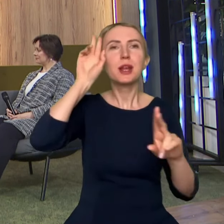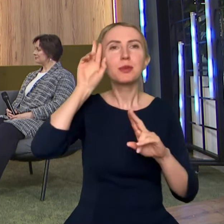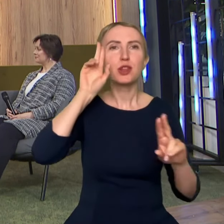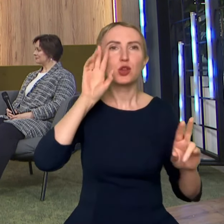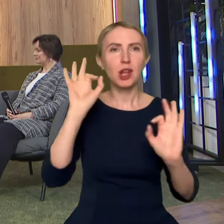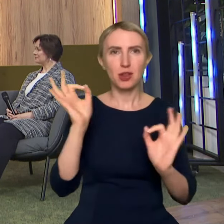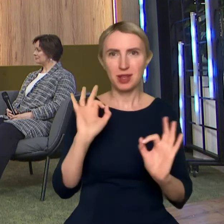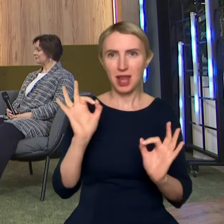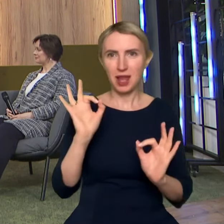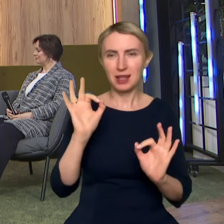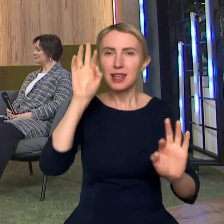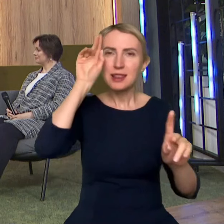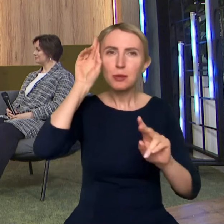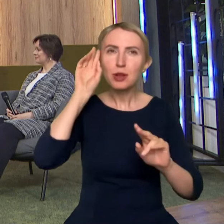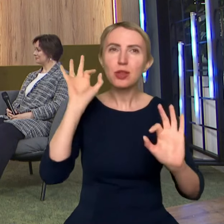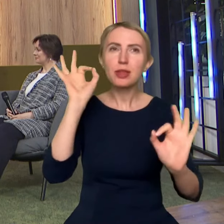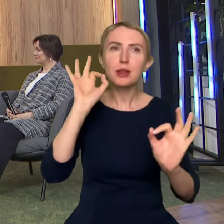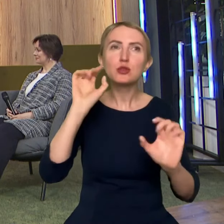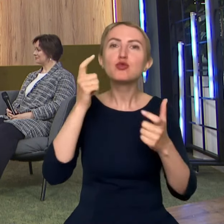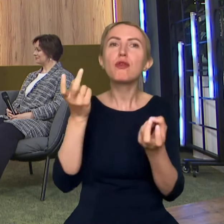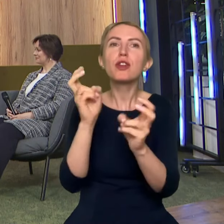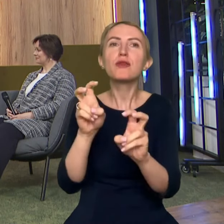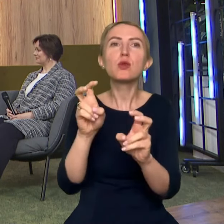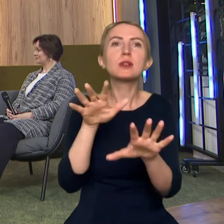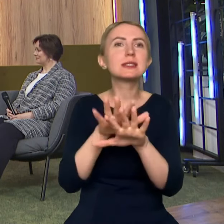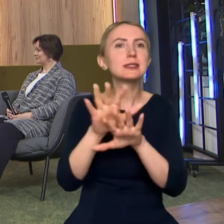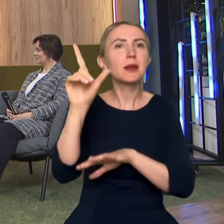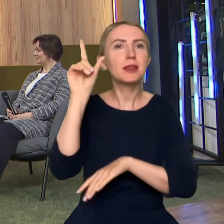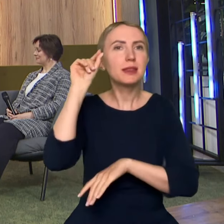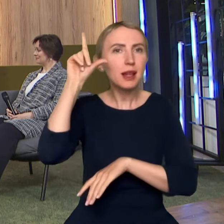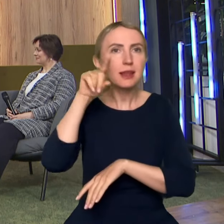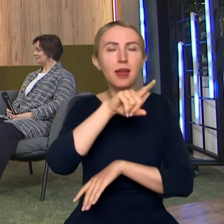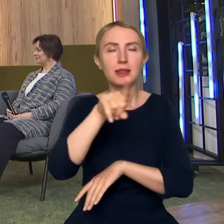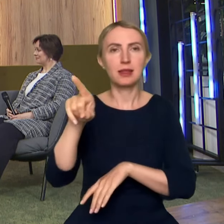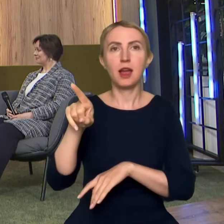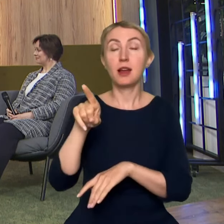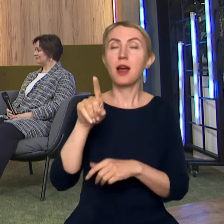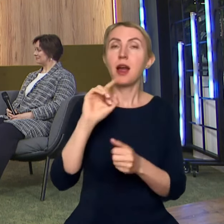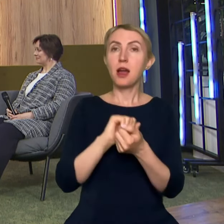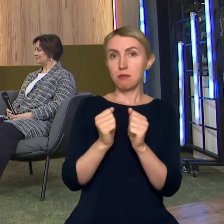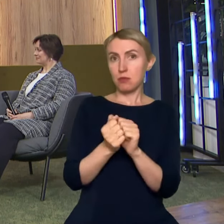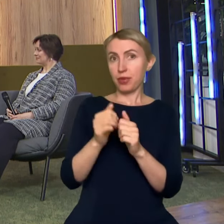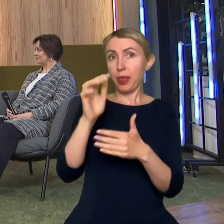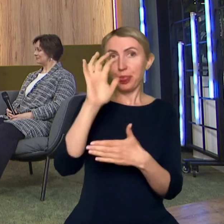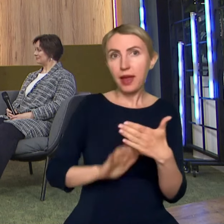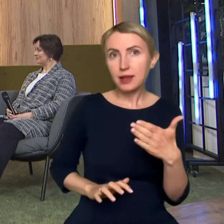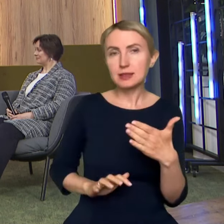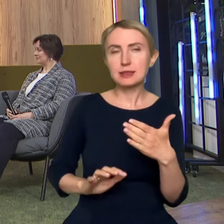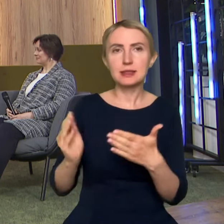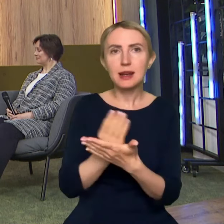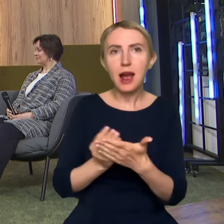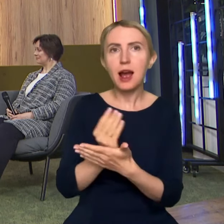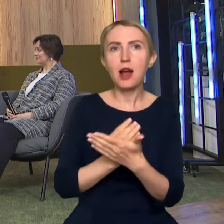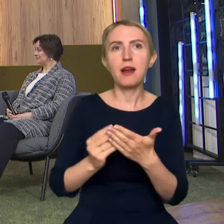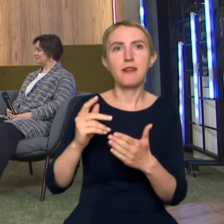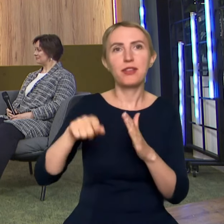interpretatorami tego, co wytwarzają systemy inteligentne, czy właśnie tych tekstów, grafik, wideo i